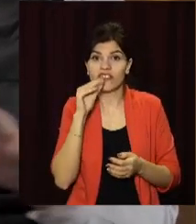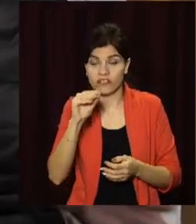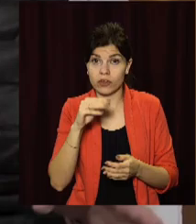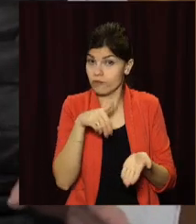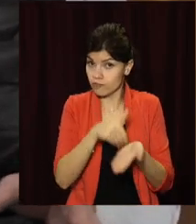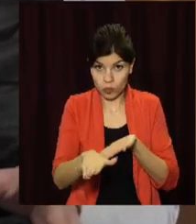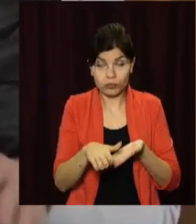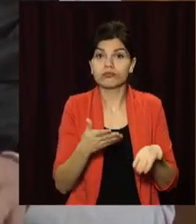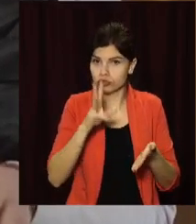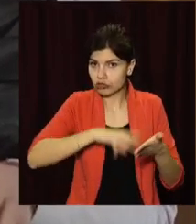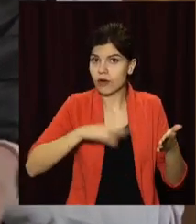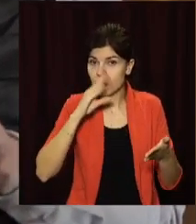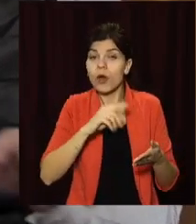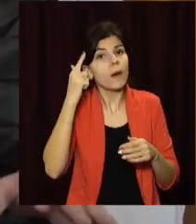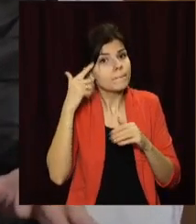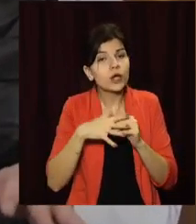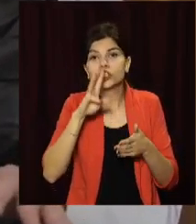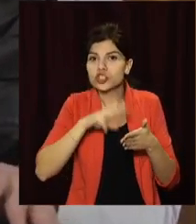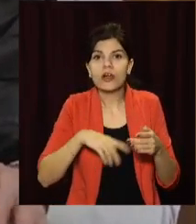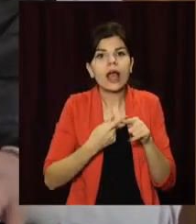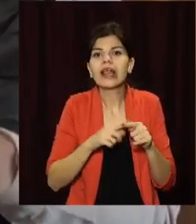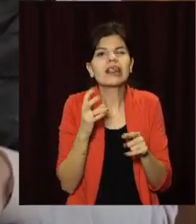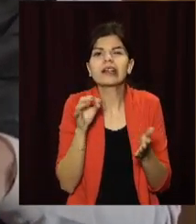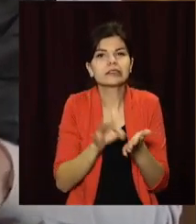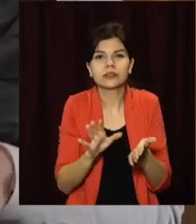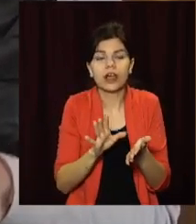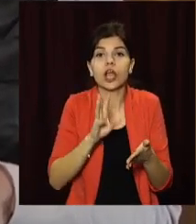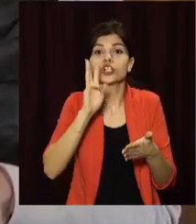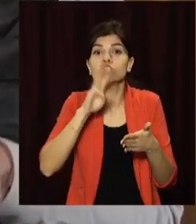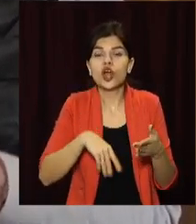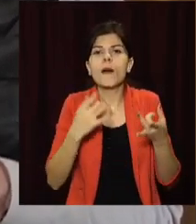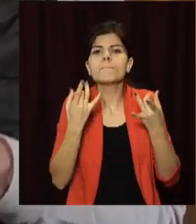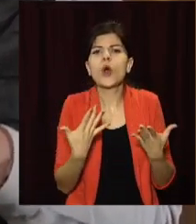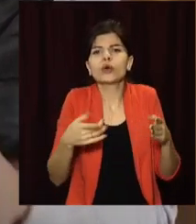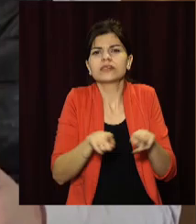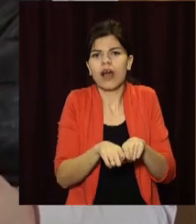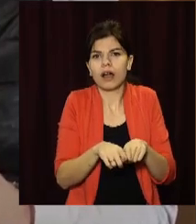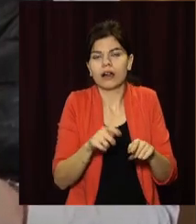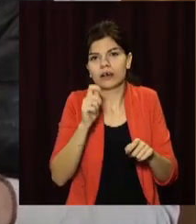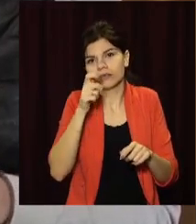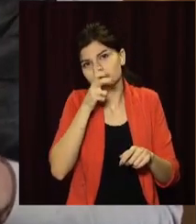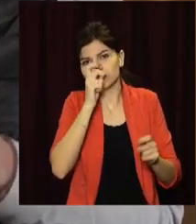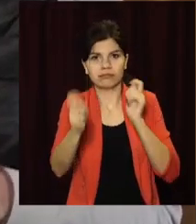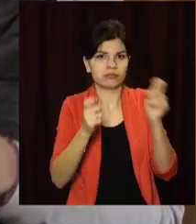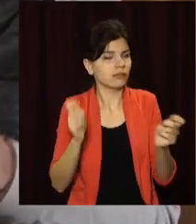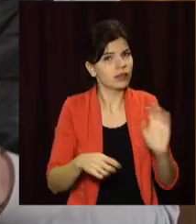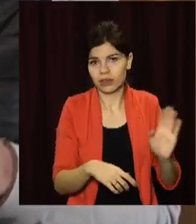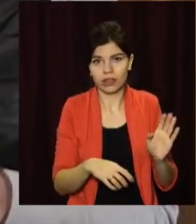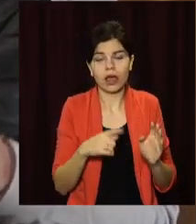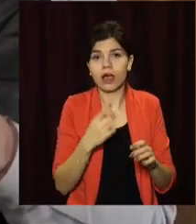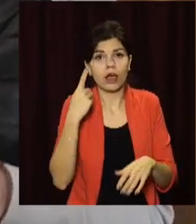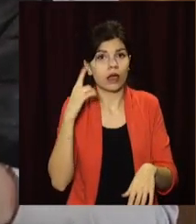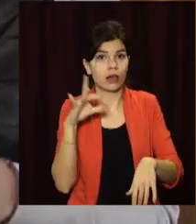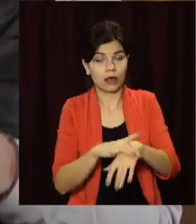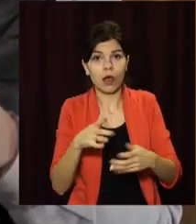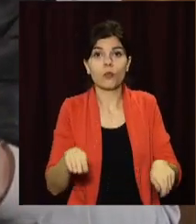Але важливо зрозуміти, що штрафи – не самоціль. Накладати їх просто так ніхто не вправе. Тільки за умови фіксації